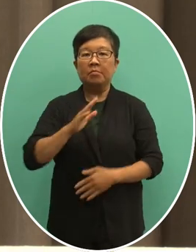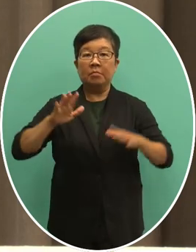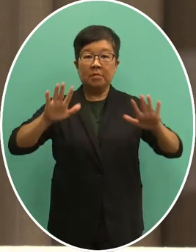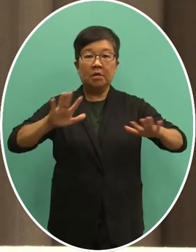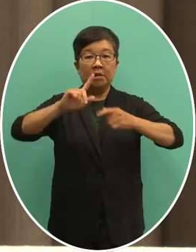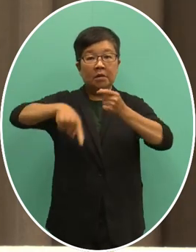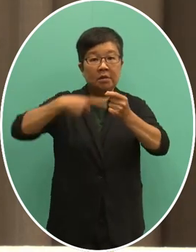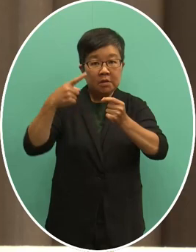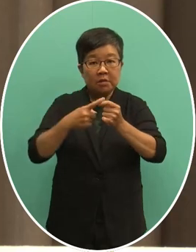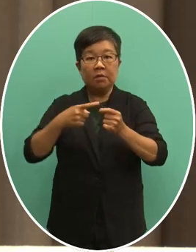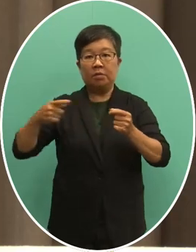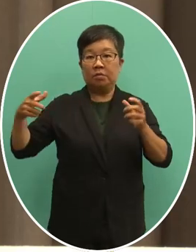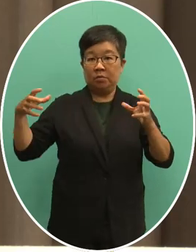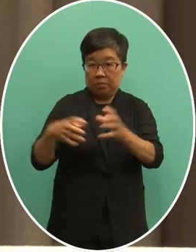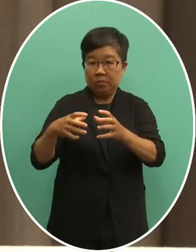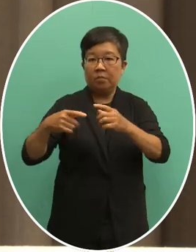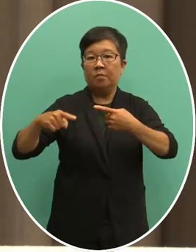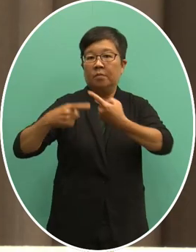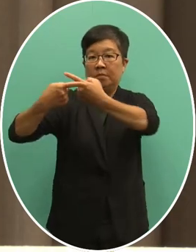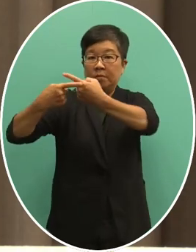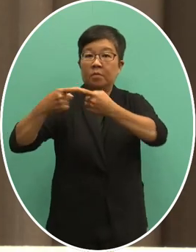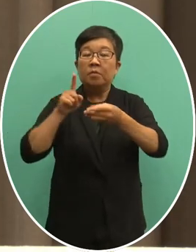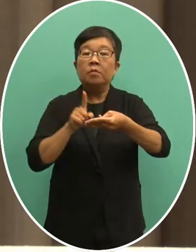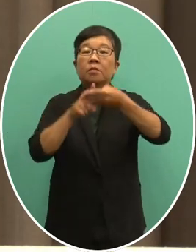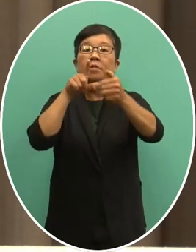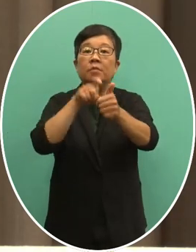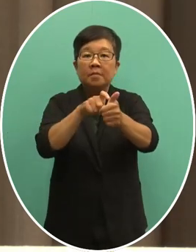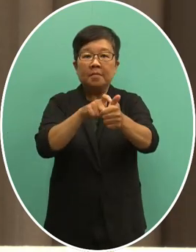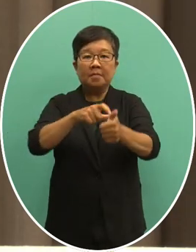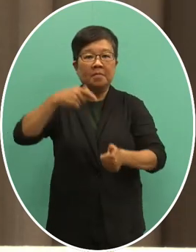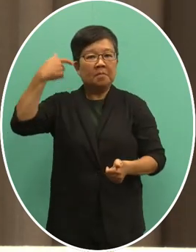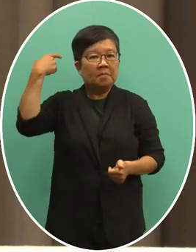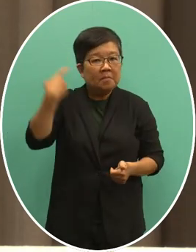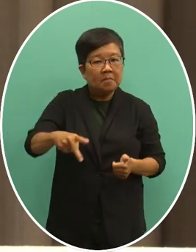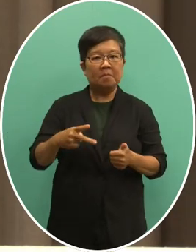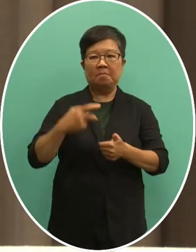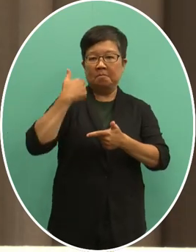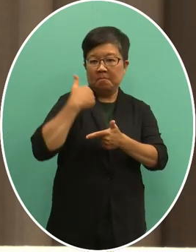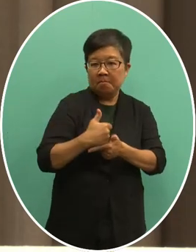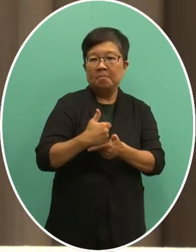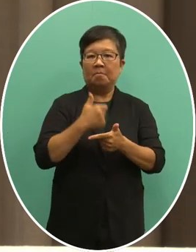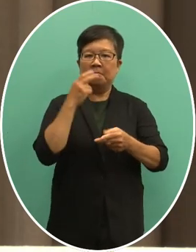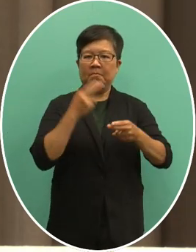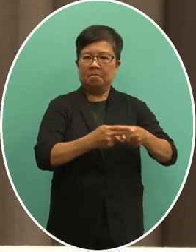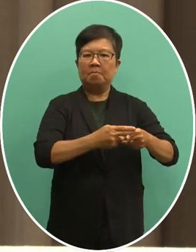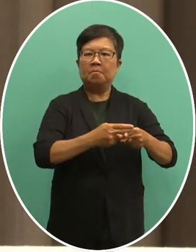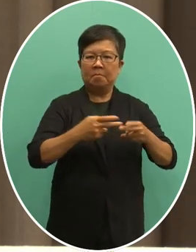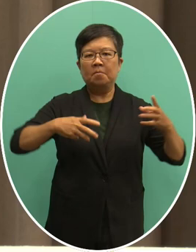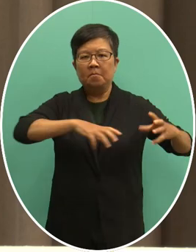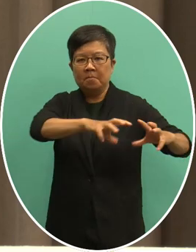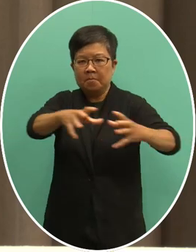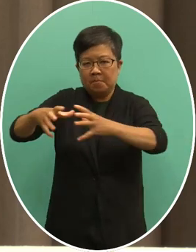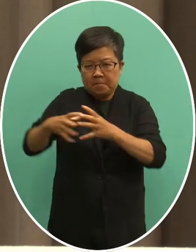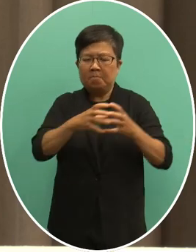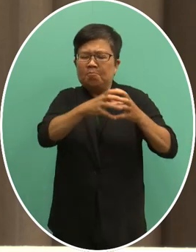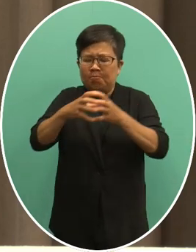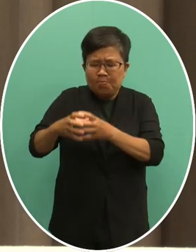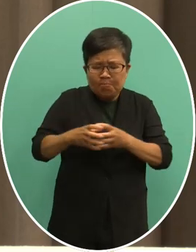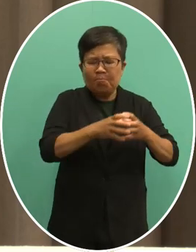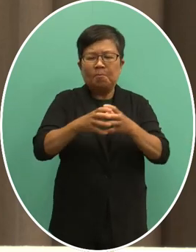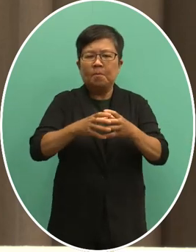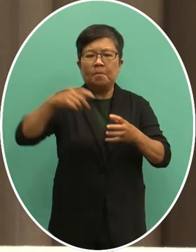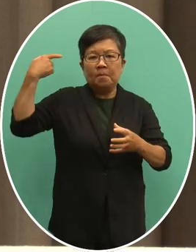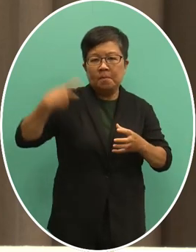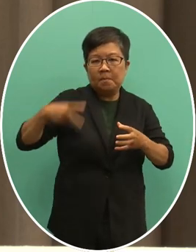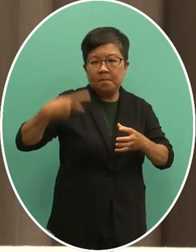辩论的主题是重建信任与重振全球的团结加